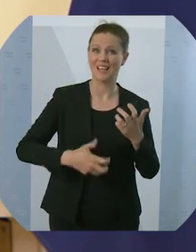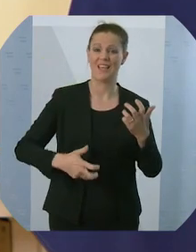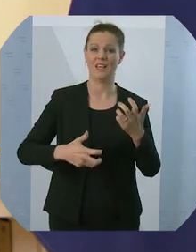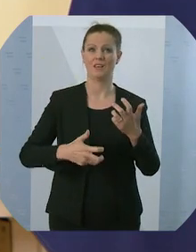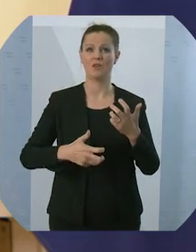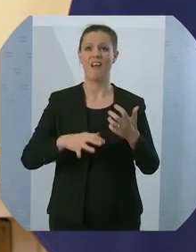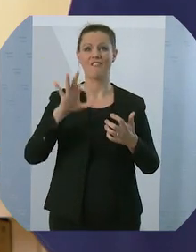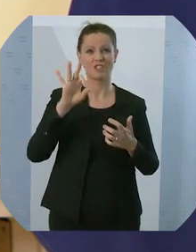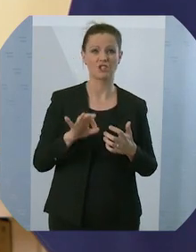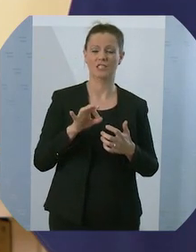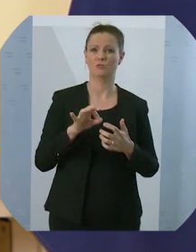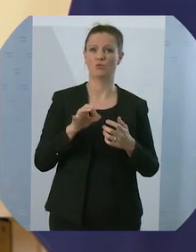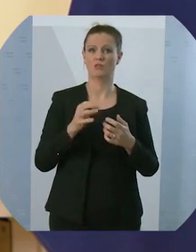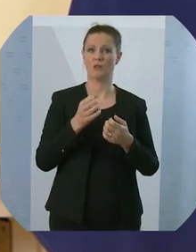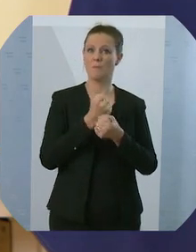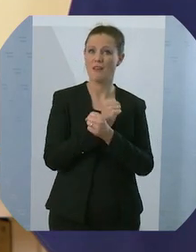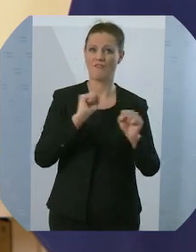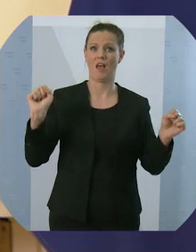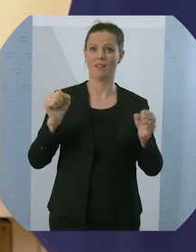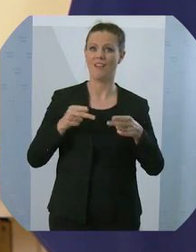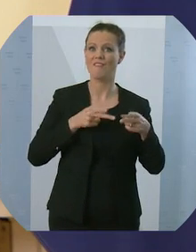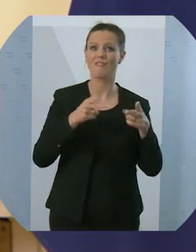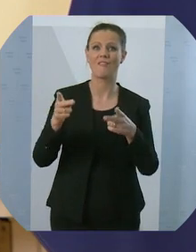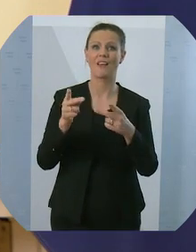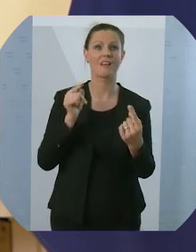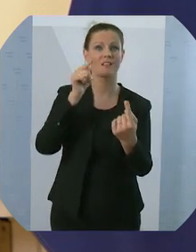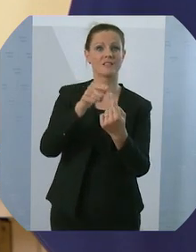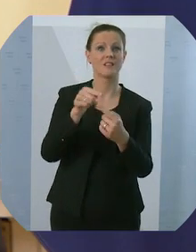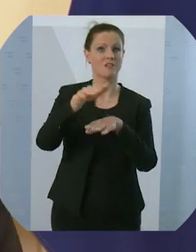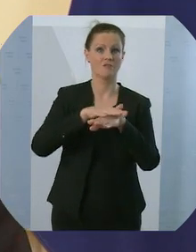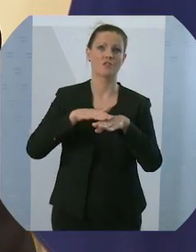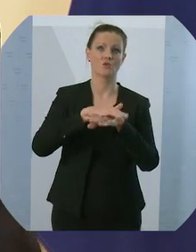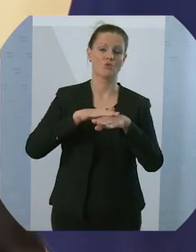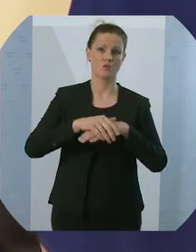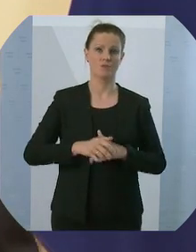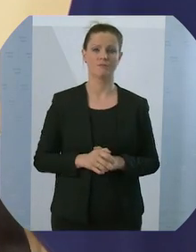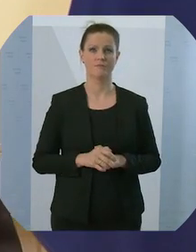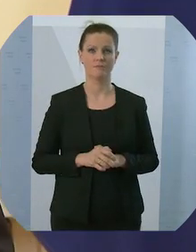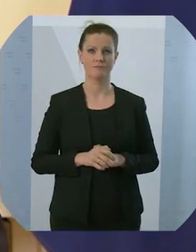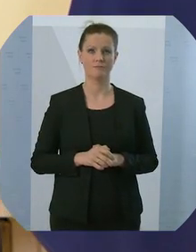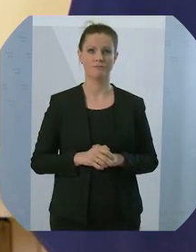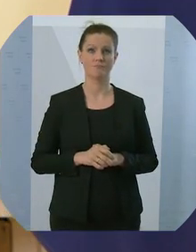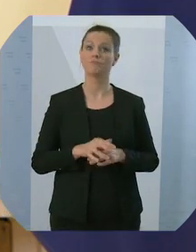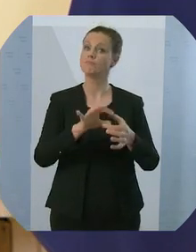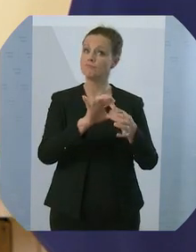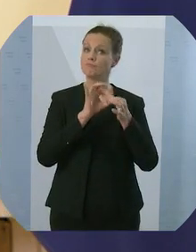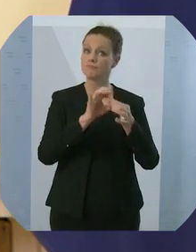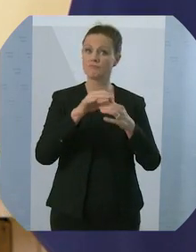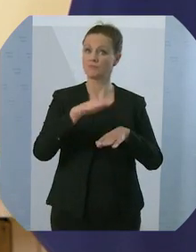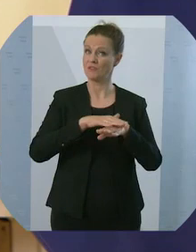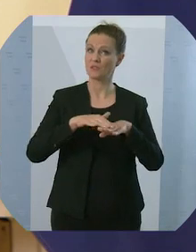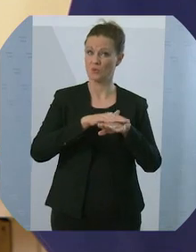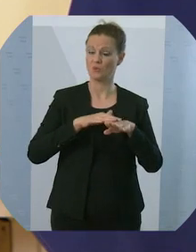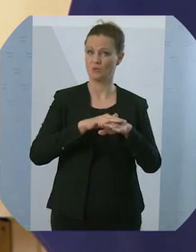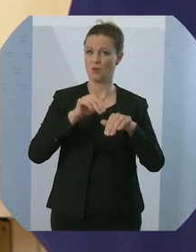und Versöhnung freigemacht. Apropos Versöhnung, wir sollten uns verdeutlichen, was es